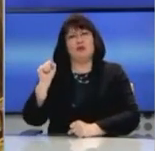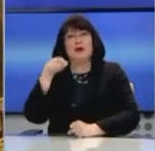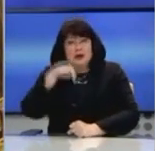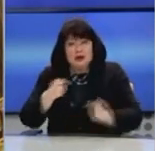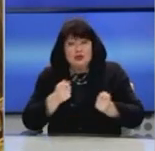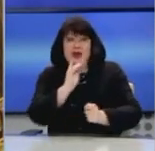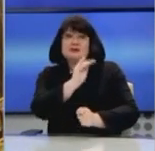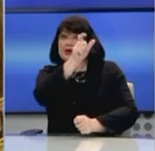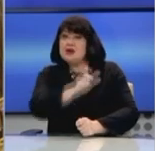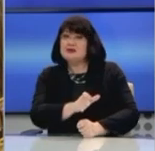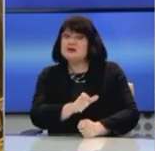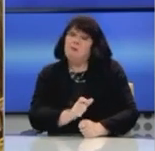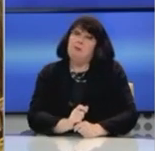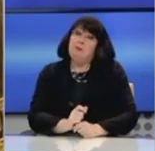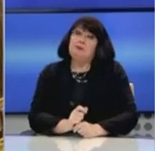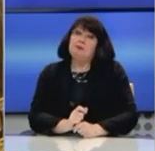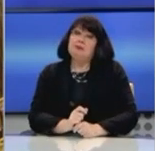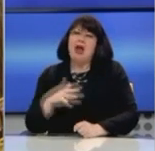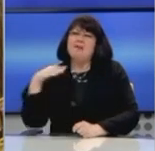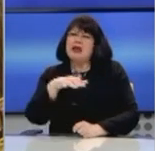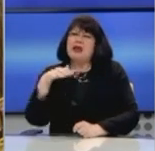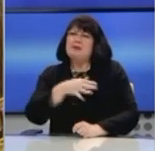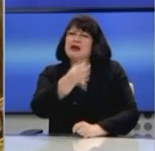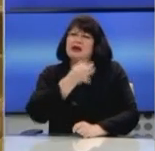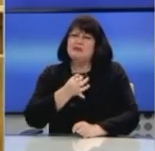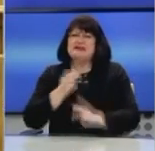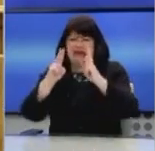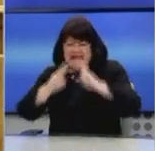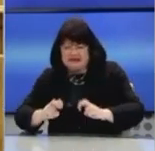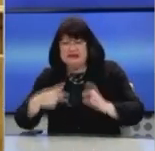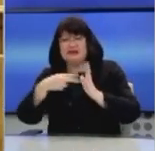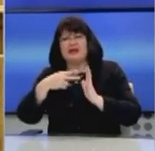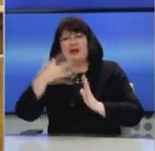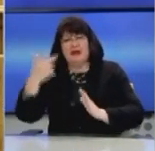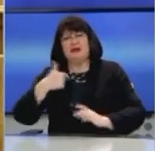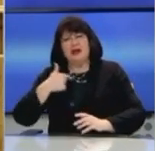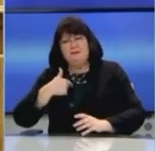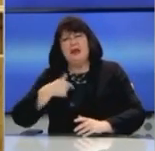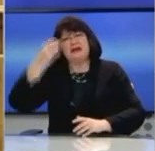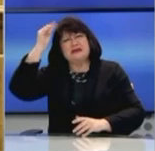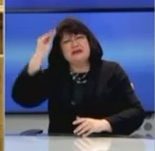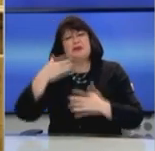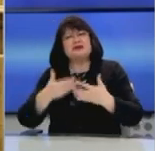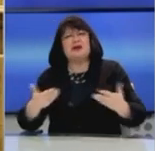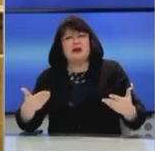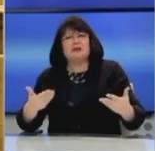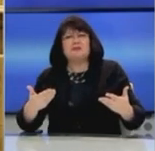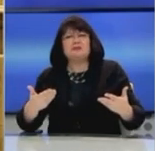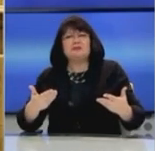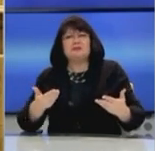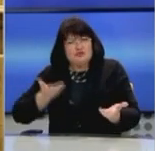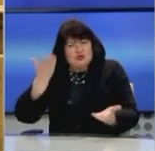Σας το λέω να το κάνουμε. Εσείς δεν υποσχώσασταν, απειλούσατε για την ακρίβεια θα κάνετε εξεταστική για το 15 για μένα για το κύριο Τσίπρα και τα λοιπά.